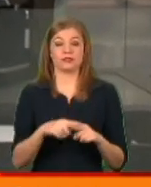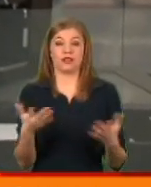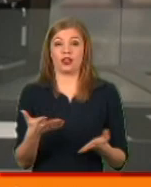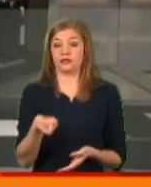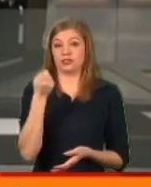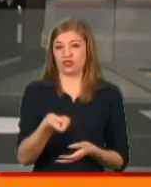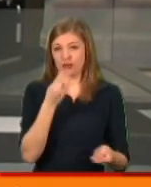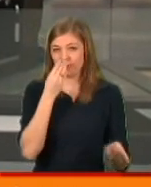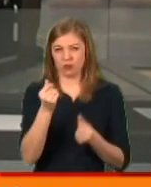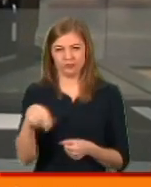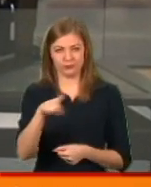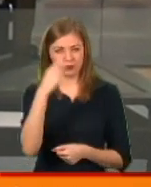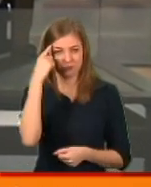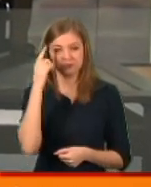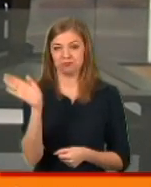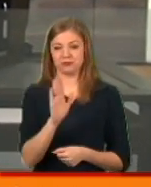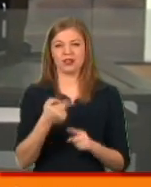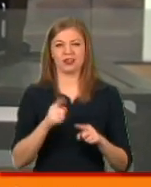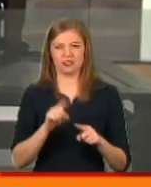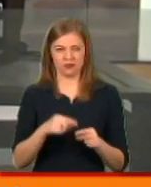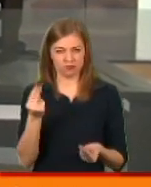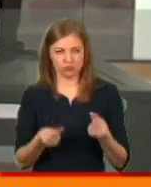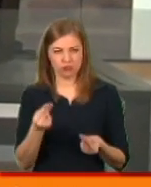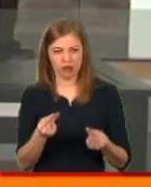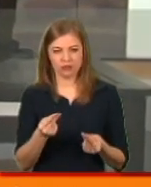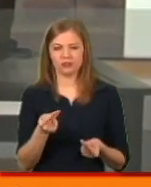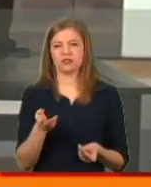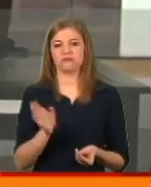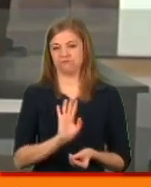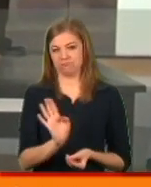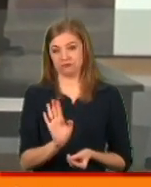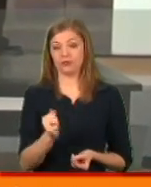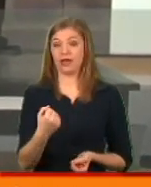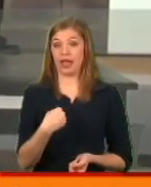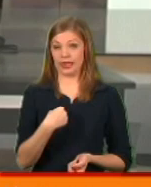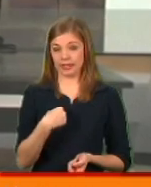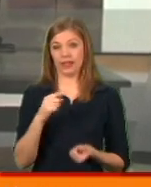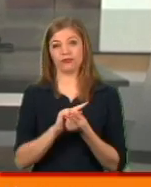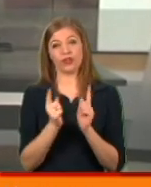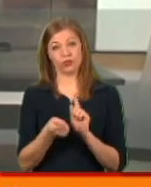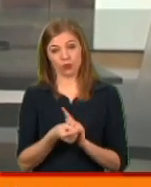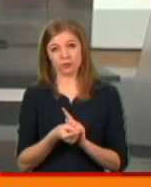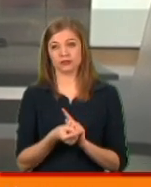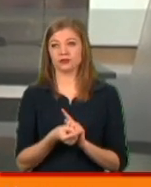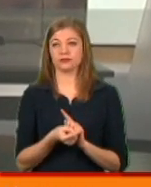дешева підробка, подумають одні. Це якийсь невдалий жарт, скажуть інші. А я натомість